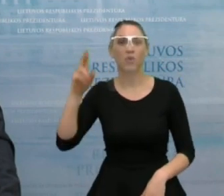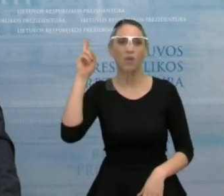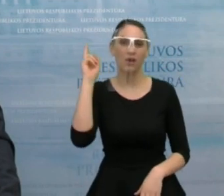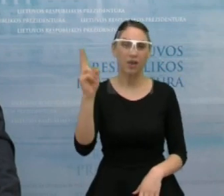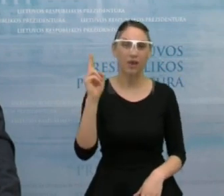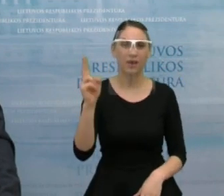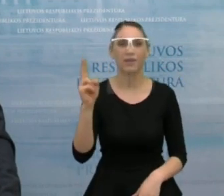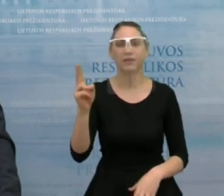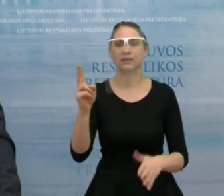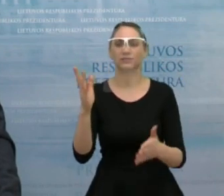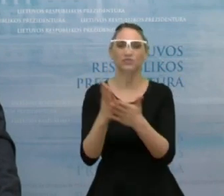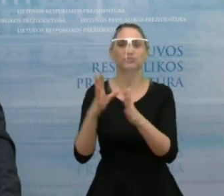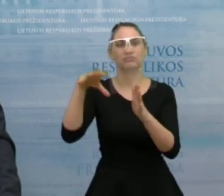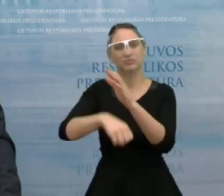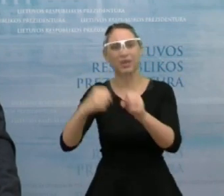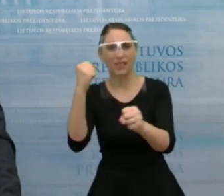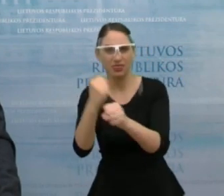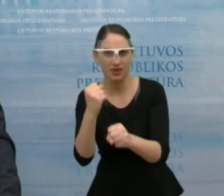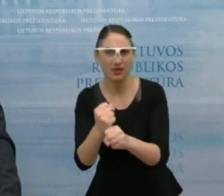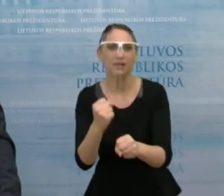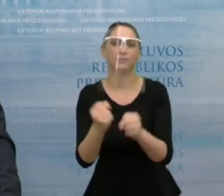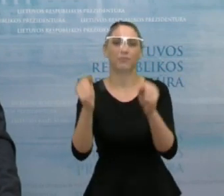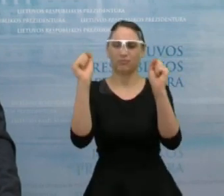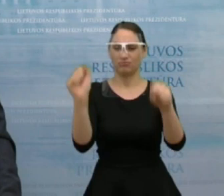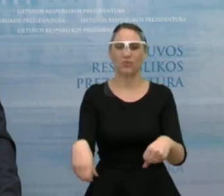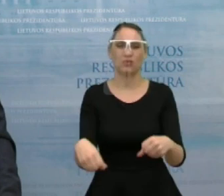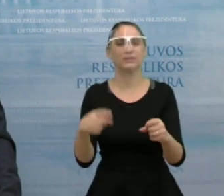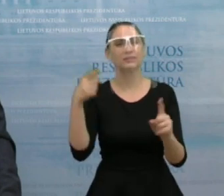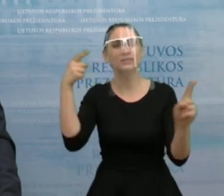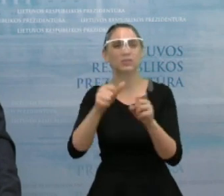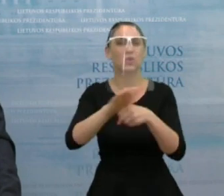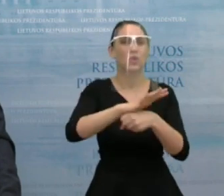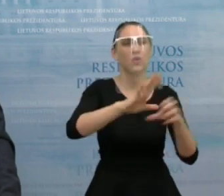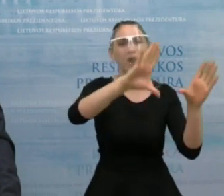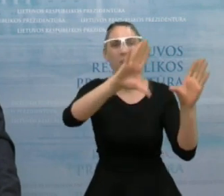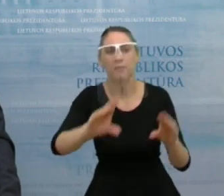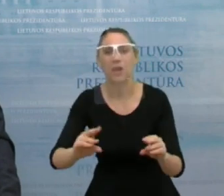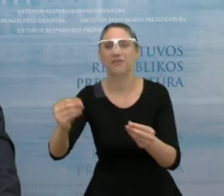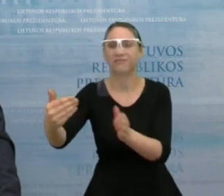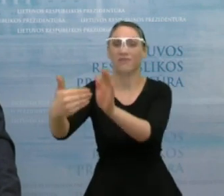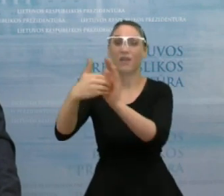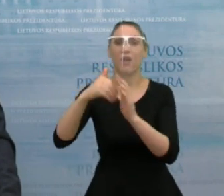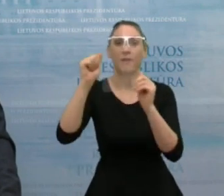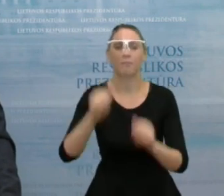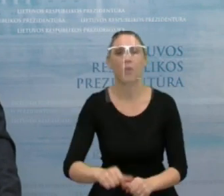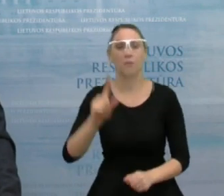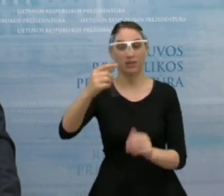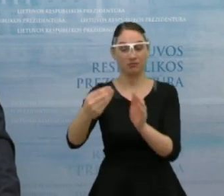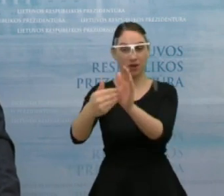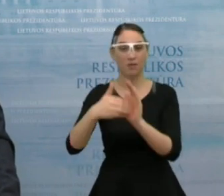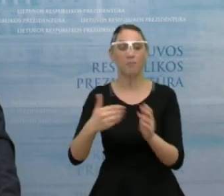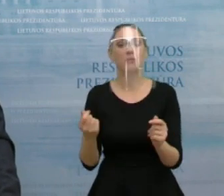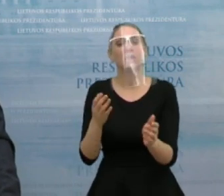ekstremonosios situacijos padarnius, gali gauti neriboto didžią finansinę paromą ir neprivalo atsiskaityti už juos panaudojimą. Ir būtent šis punktas, kad